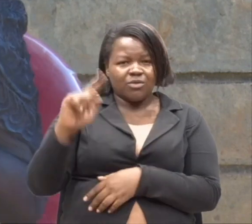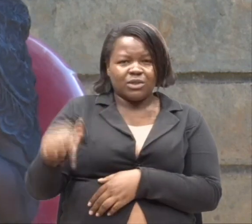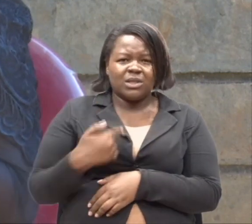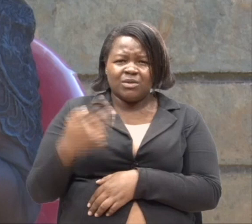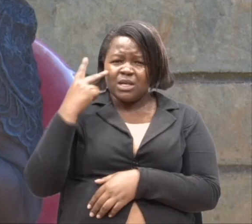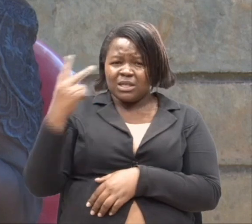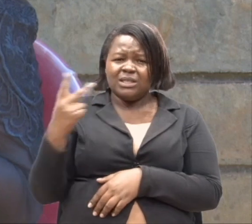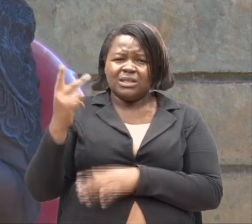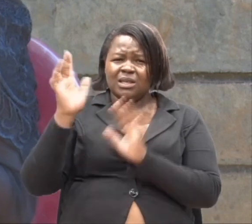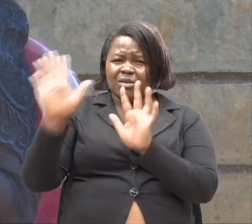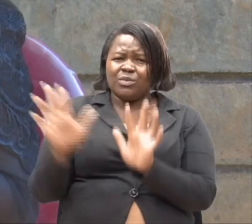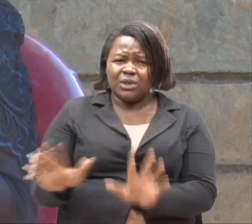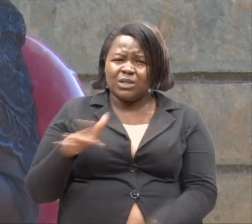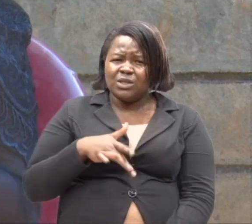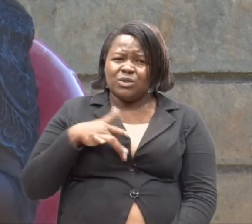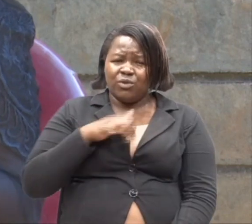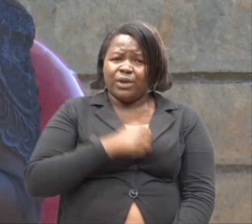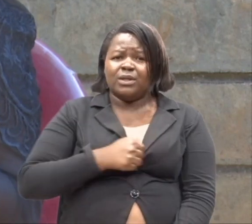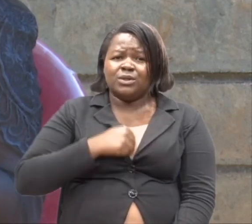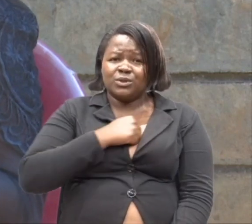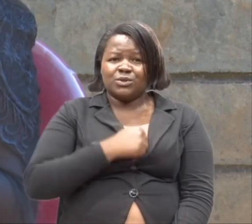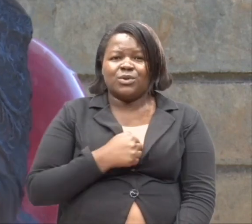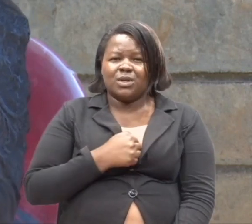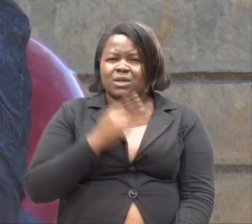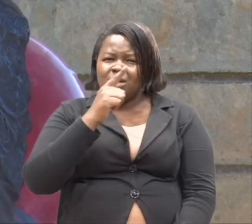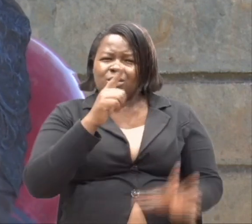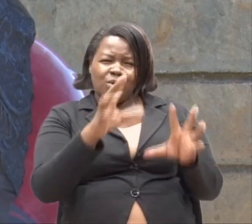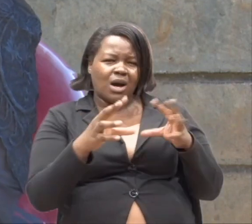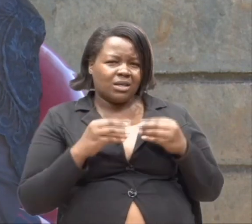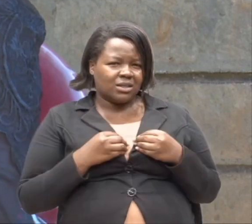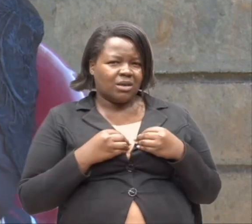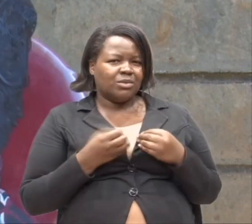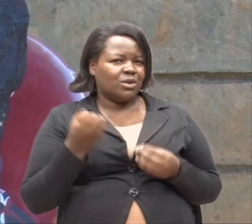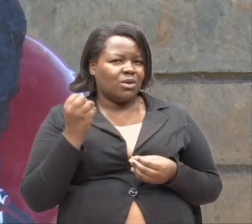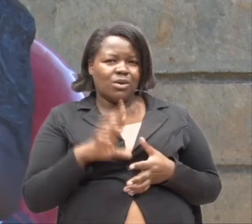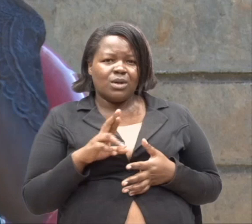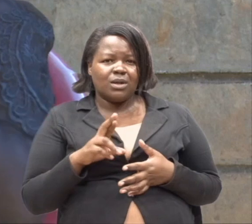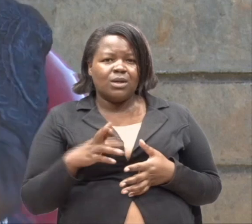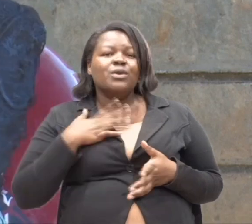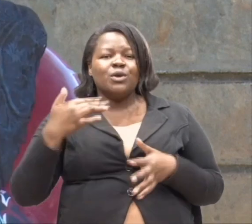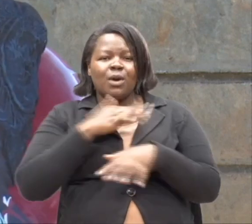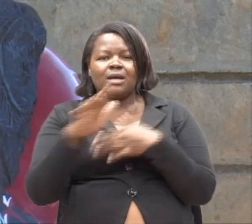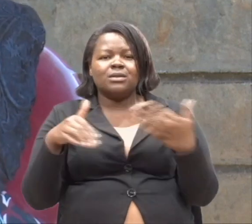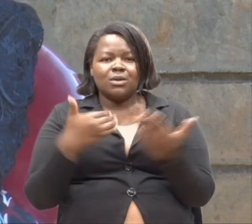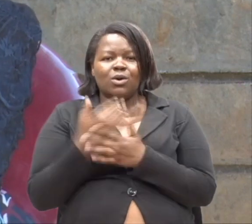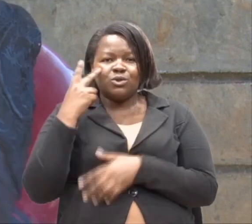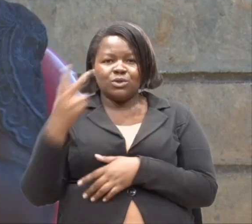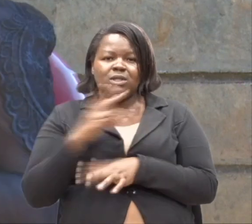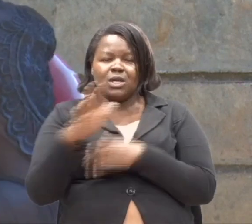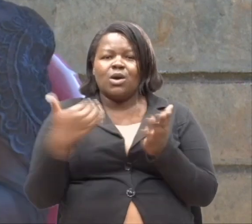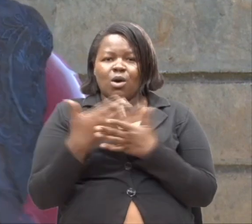Anaona kuna haja amoneo ruma. Kisimpathi. Na rusu hivyo ama mnataka tuwane. Sisi hote ni sawa.